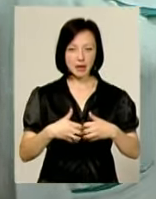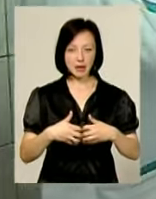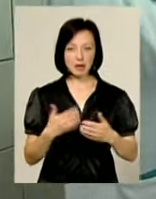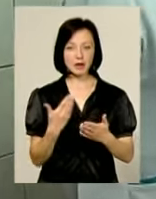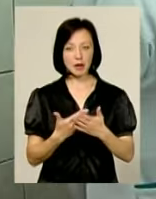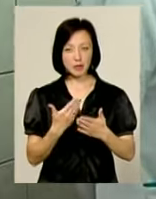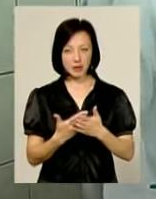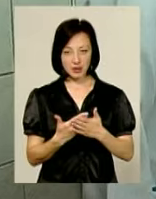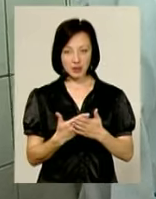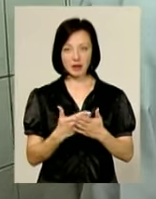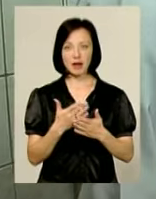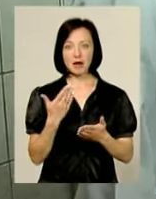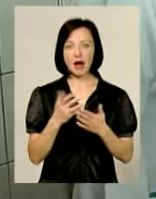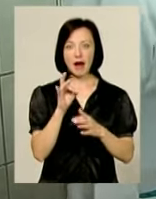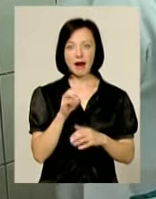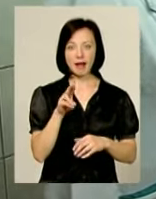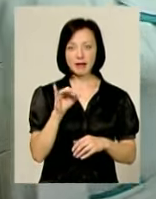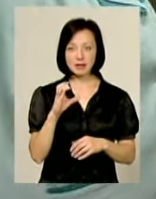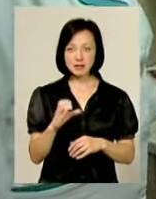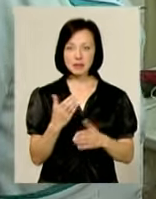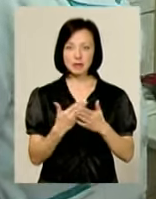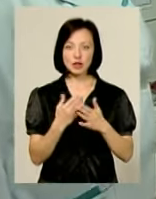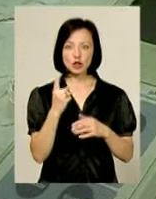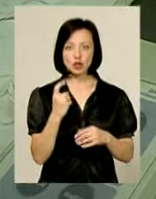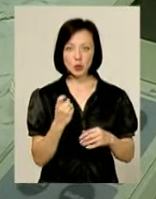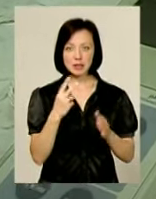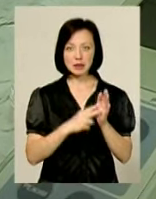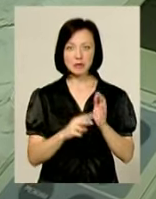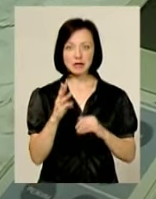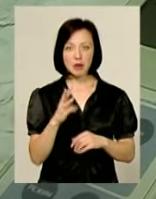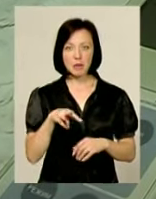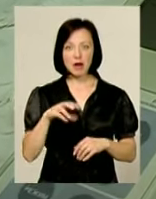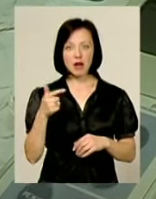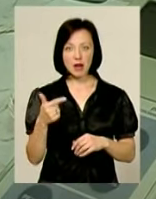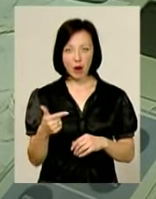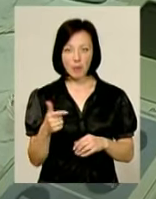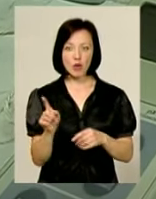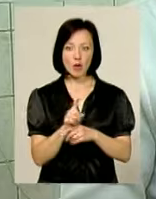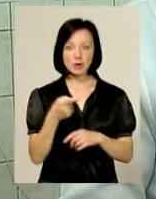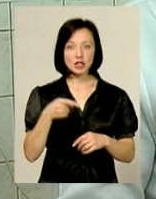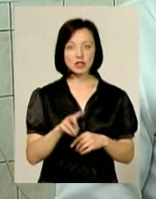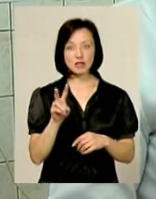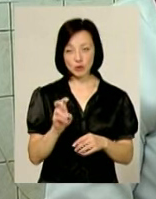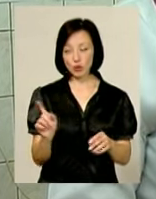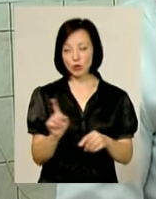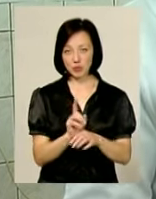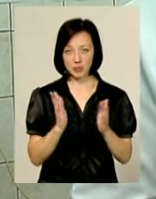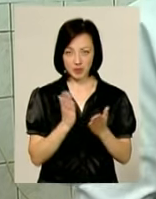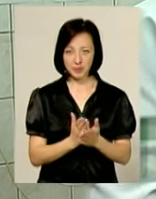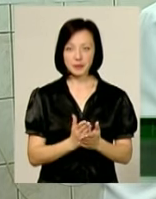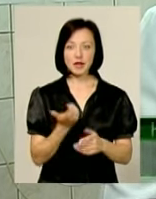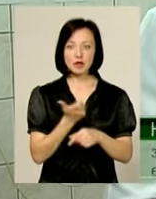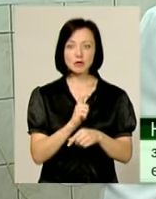Ось, допустимо, у нас рідіска. Показує 173 міліграма на кілограм. При нормі – 1200. «На даний час більшість